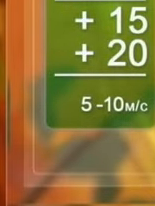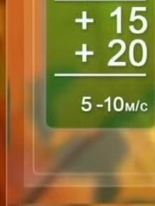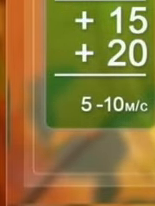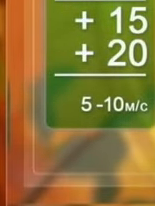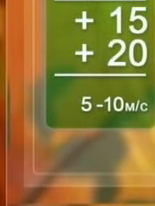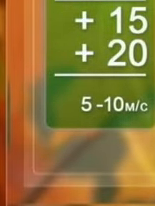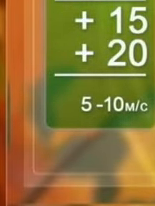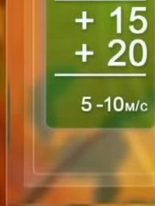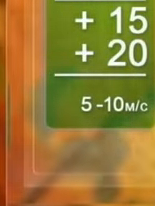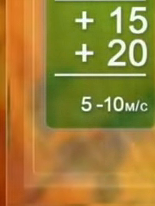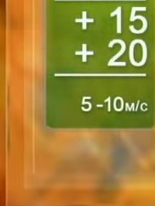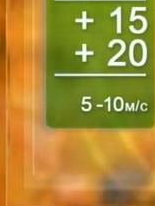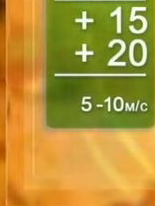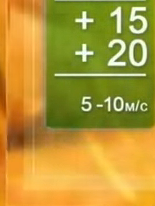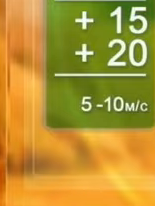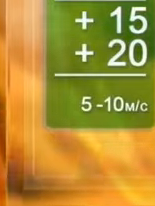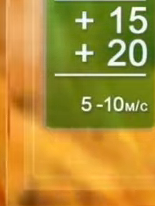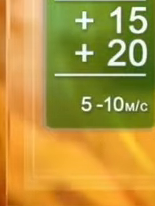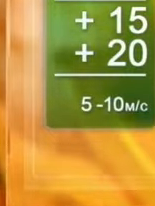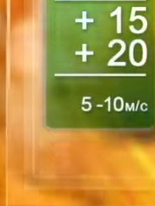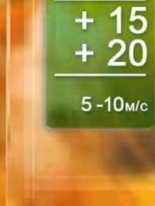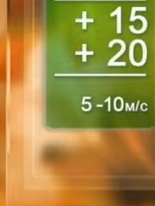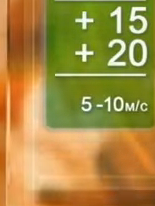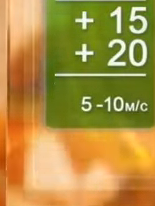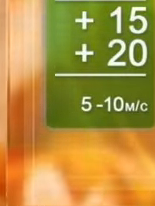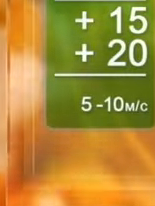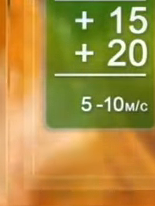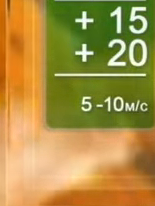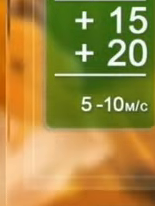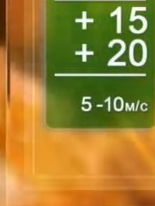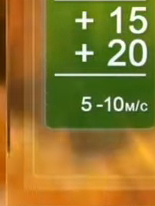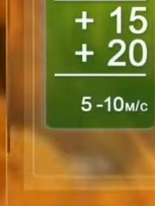Вночі до 10-15, в день до 22-27 градусів тепла.